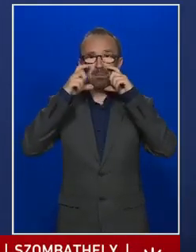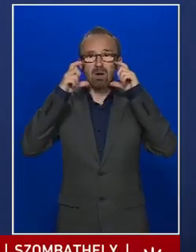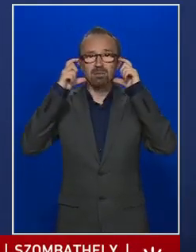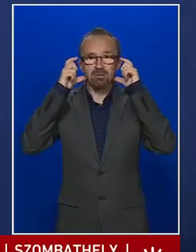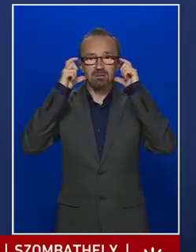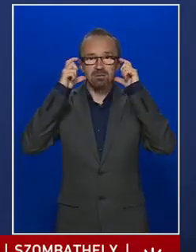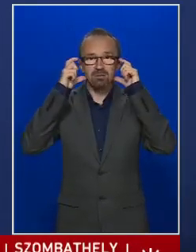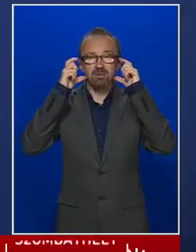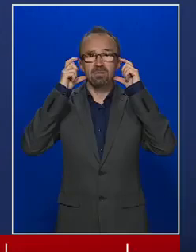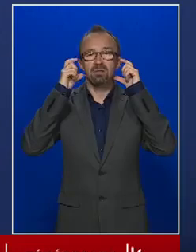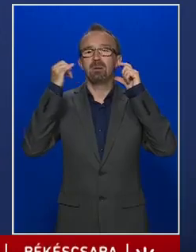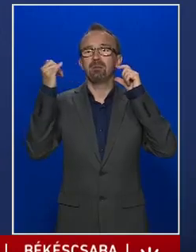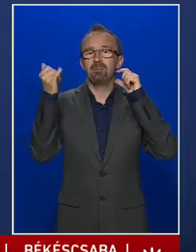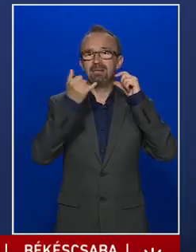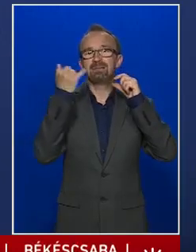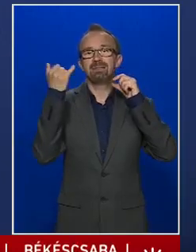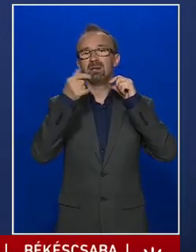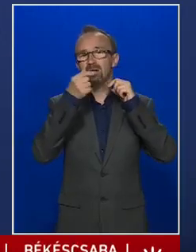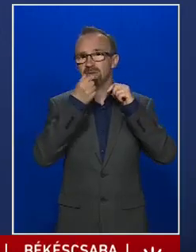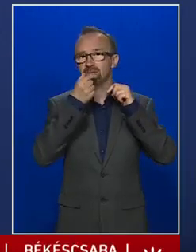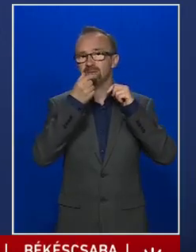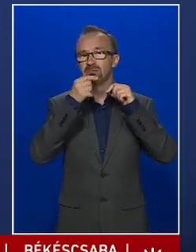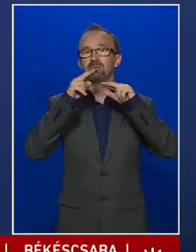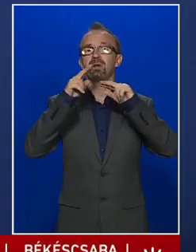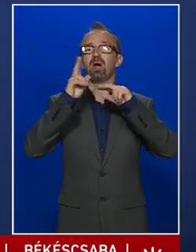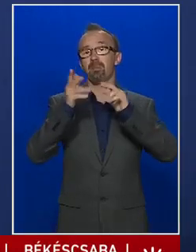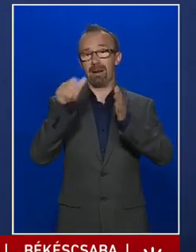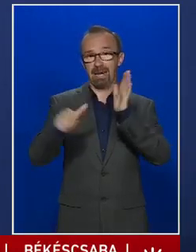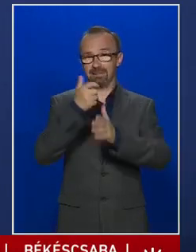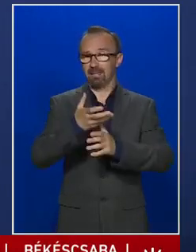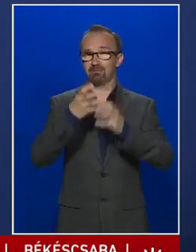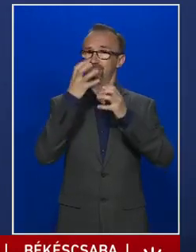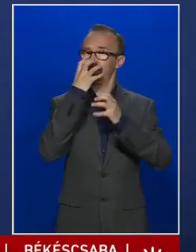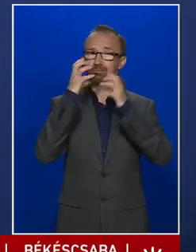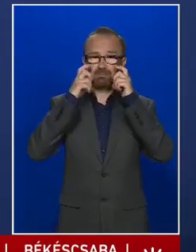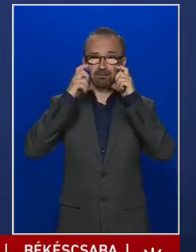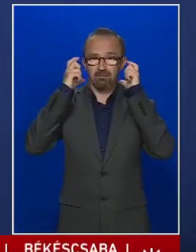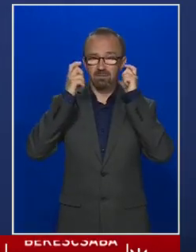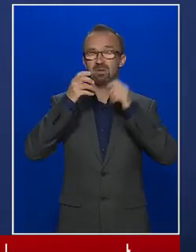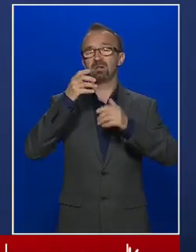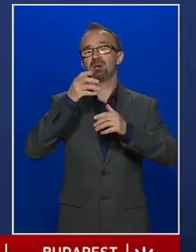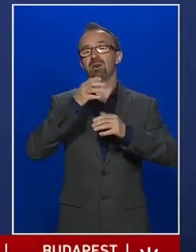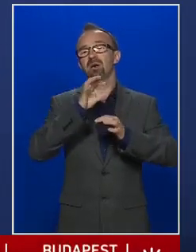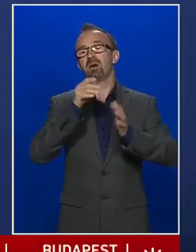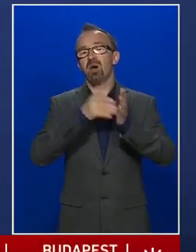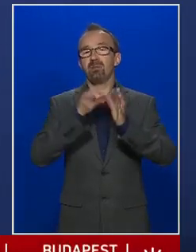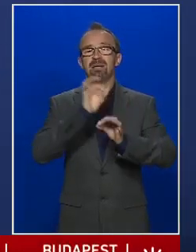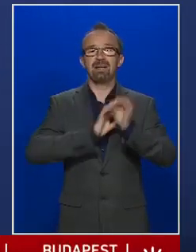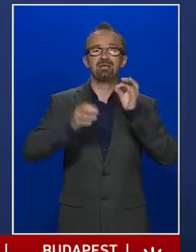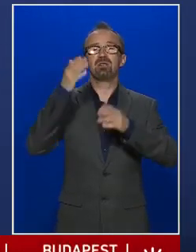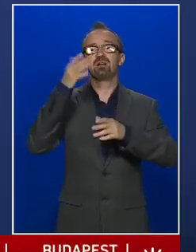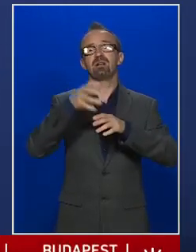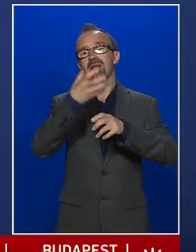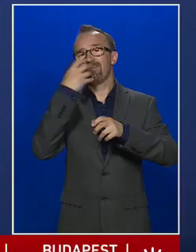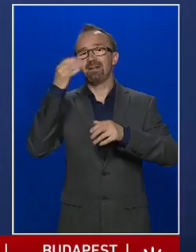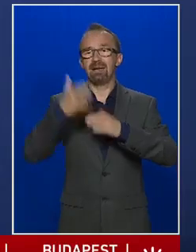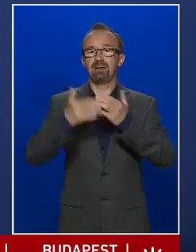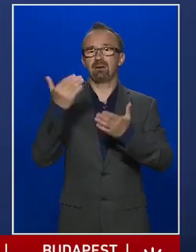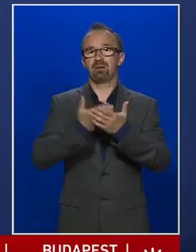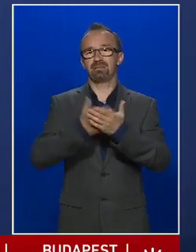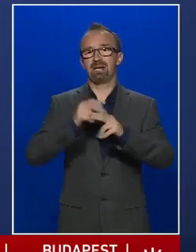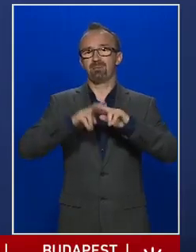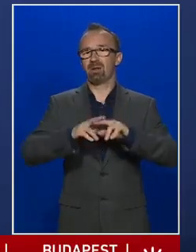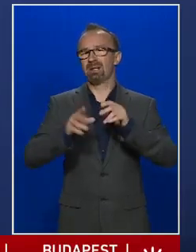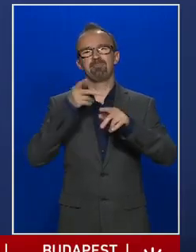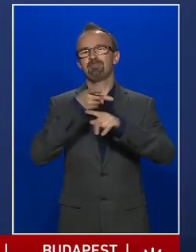maszkot, akkor azt mindaddig felhelyezve viseljük, ameddig teljesen le nem veszük, mondjuk otthonunkba,